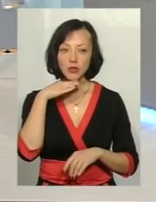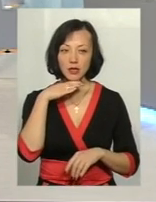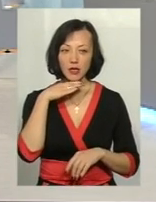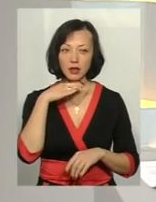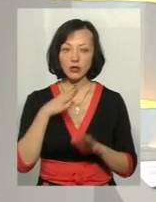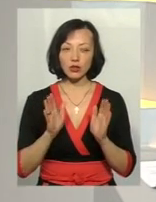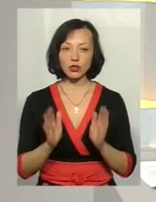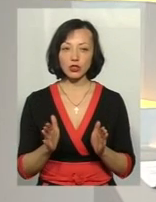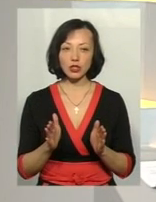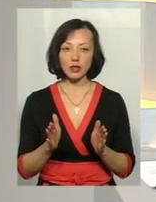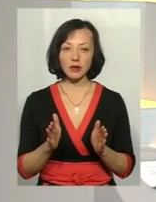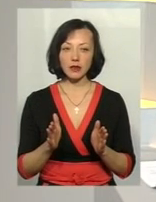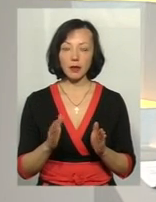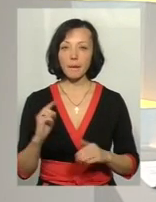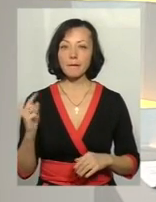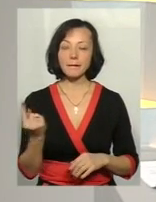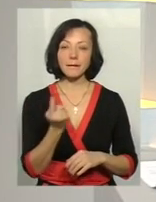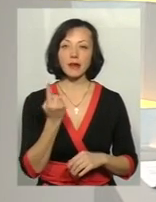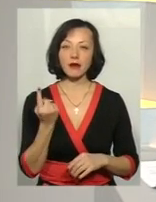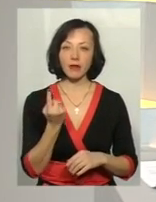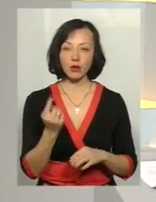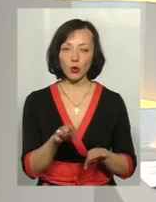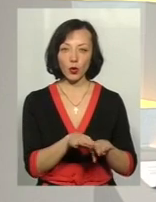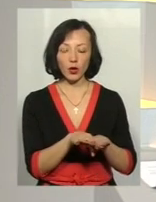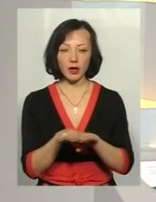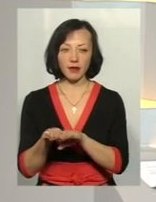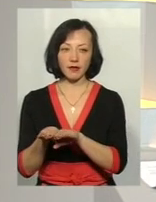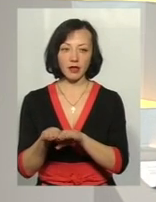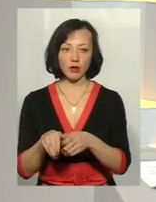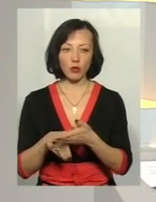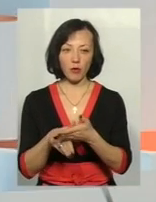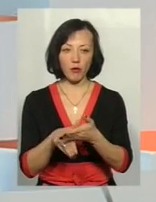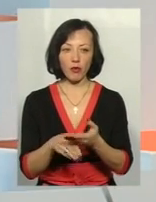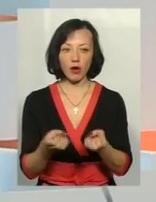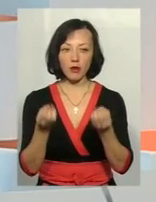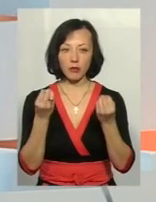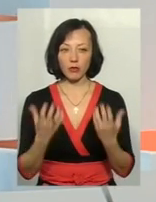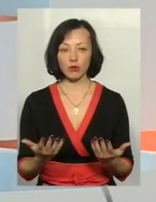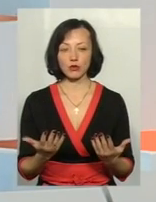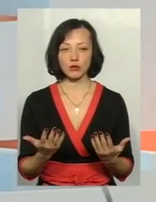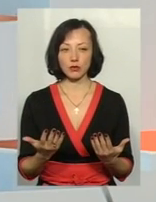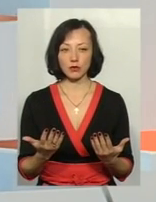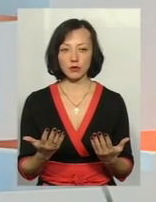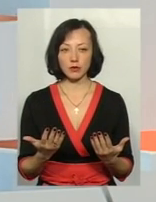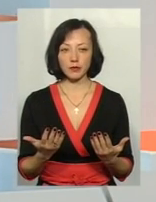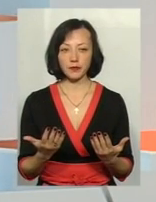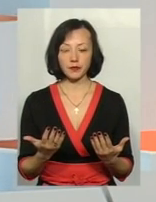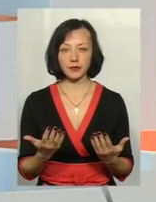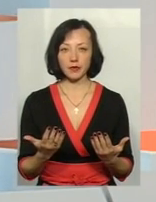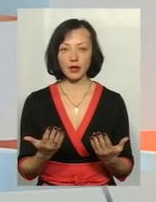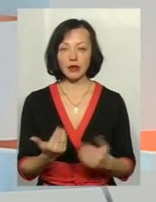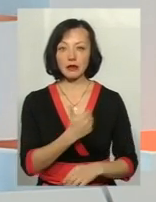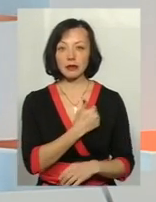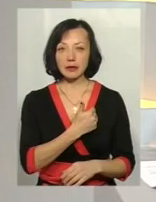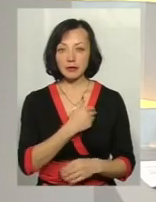лише отого первинного рівня допомоги? Просто вона йде вже там, чи збирається